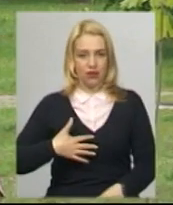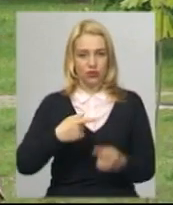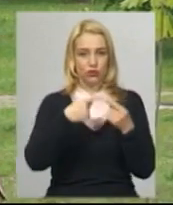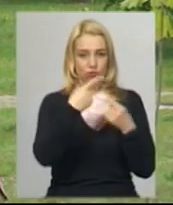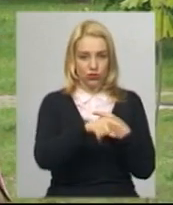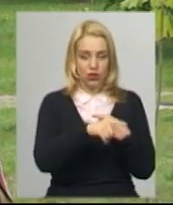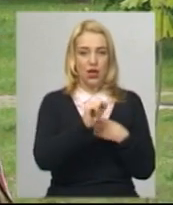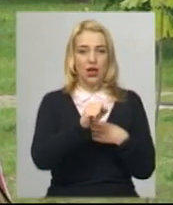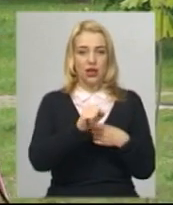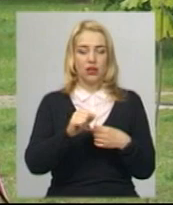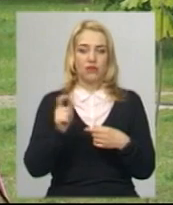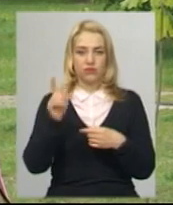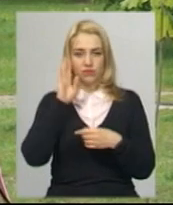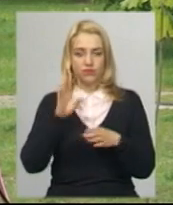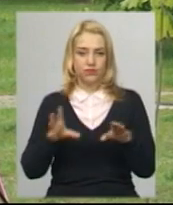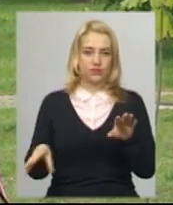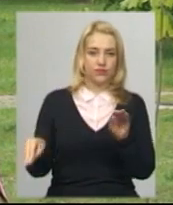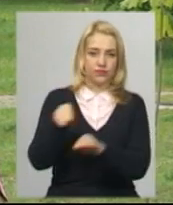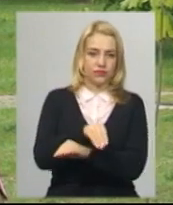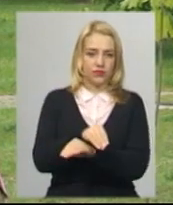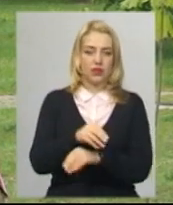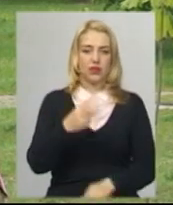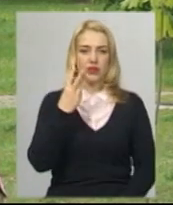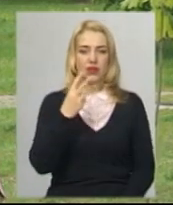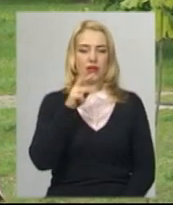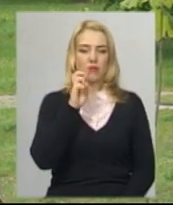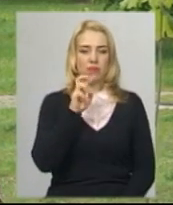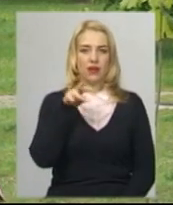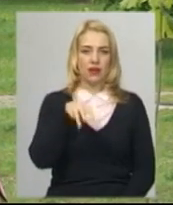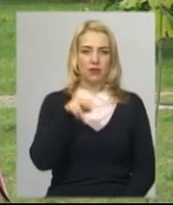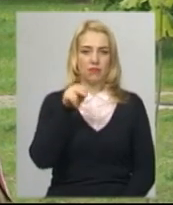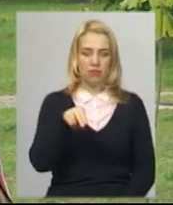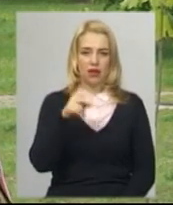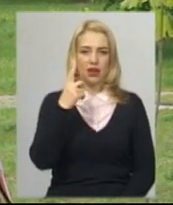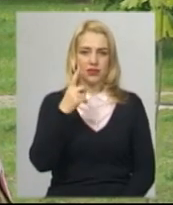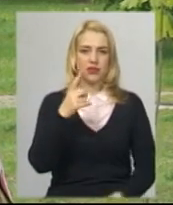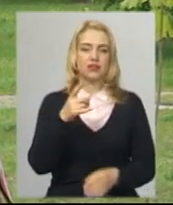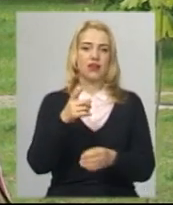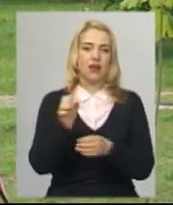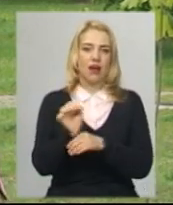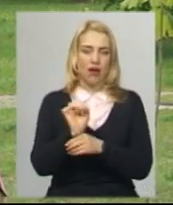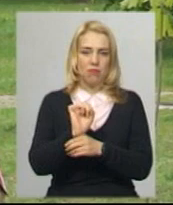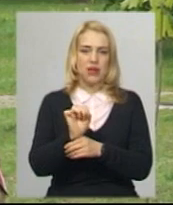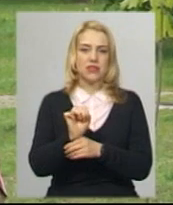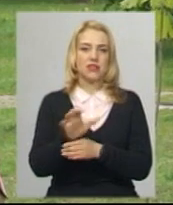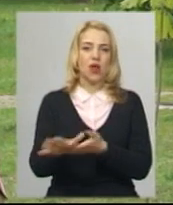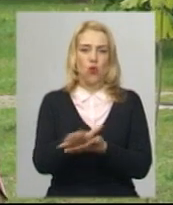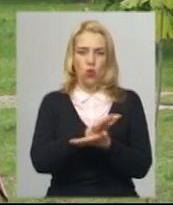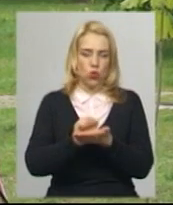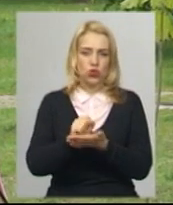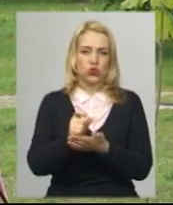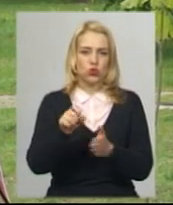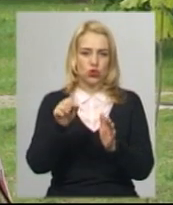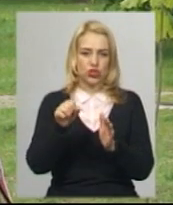каже, три БМП, одинка нас унічтожили. А наводки робив